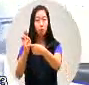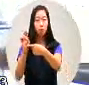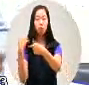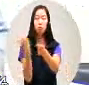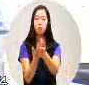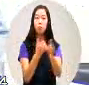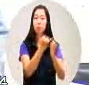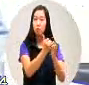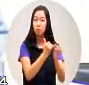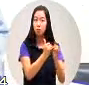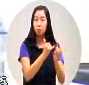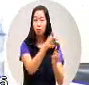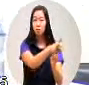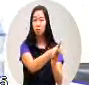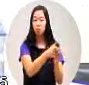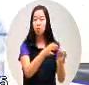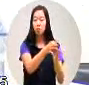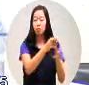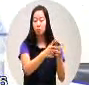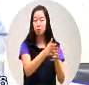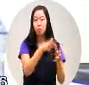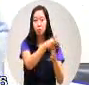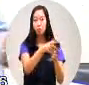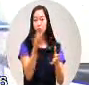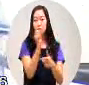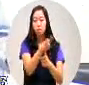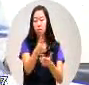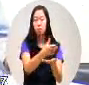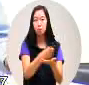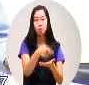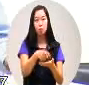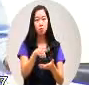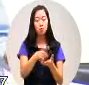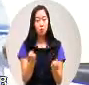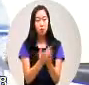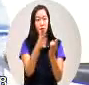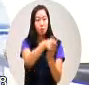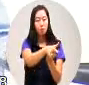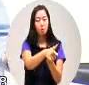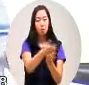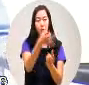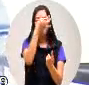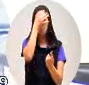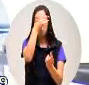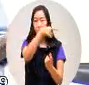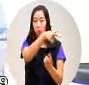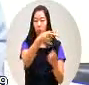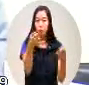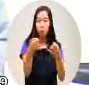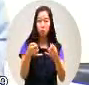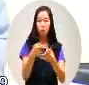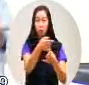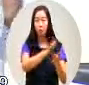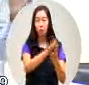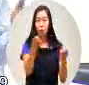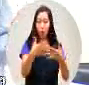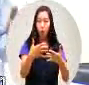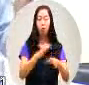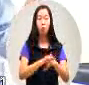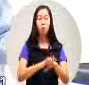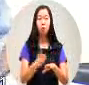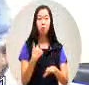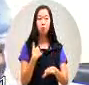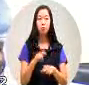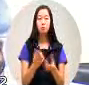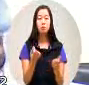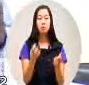给民间的厂商去收购那是不是会有问题那这个中间会有很大的问题吗当然这个问题